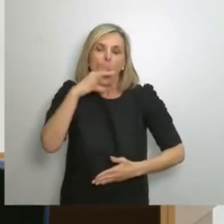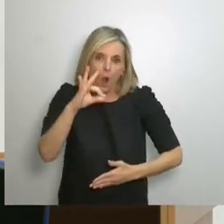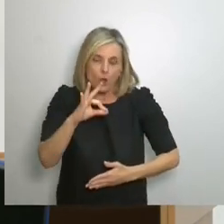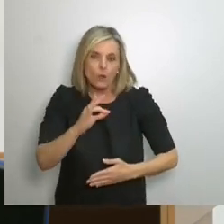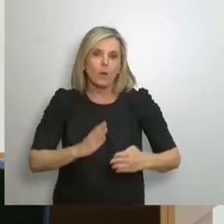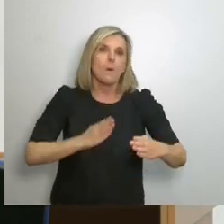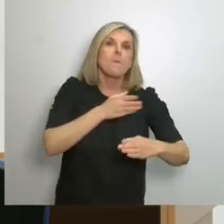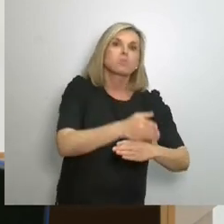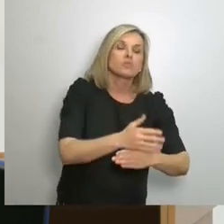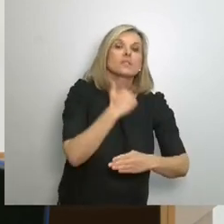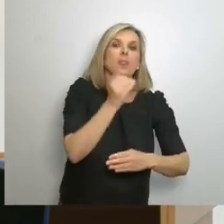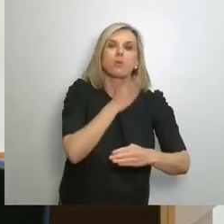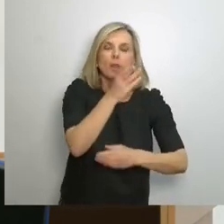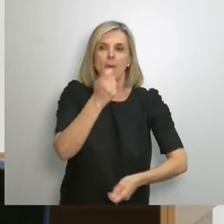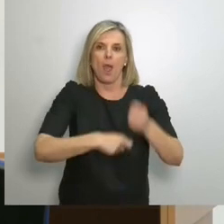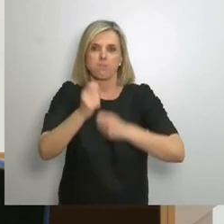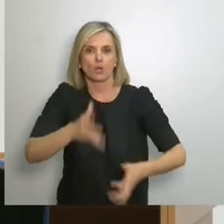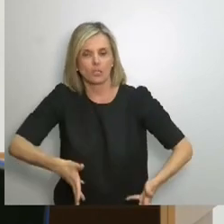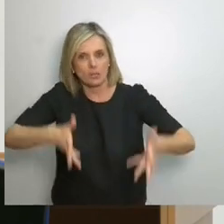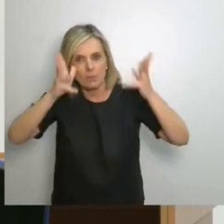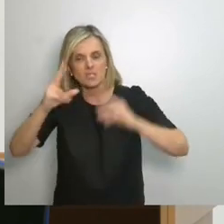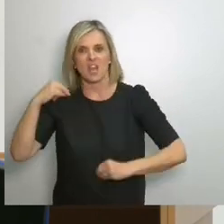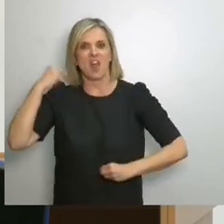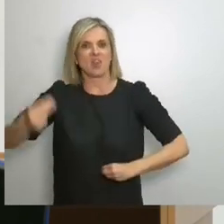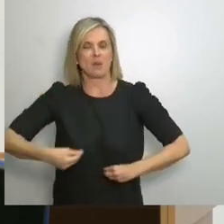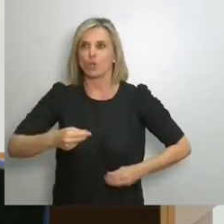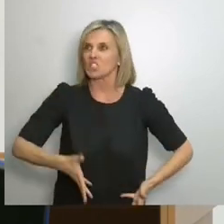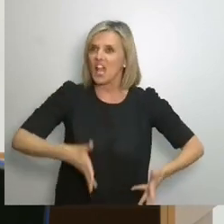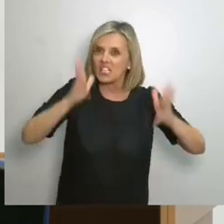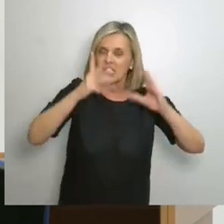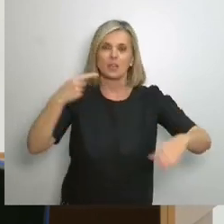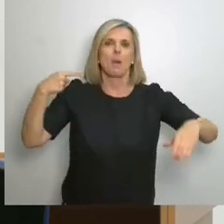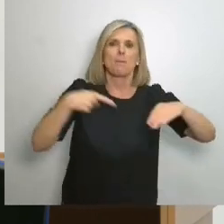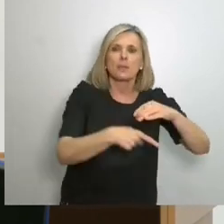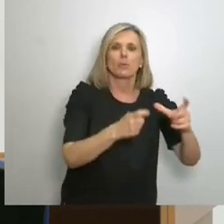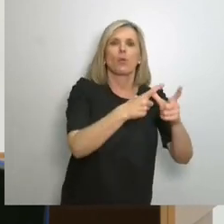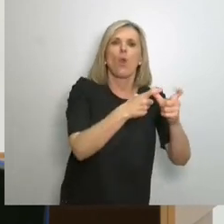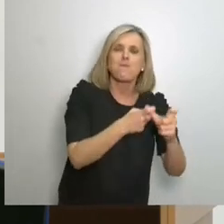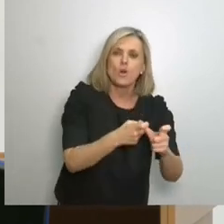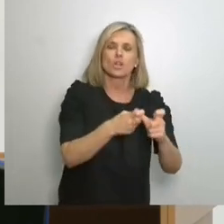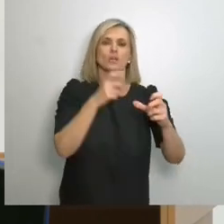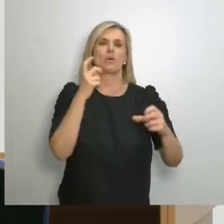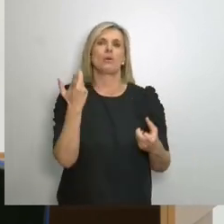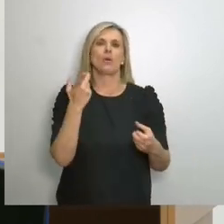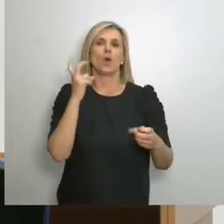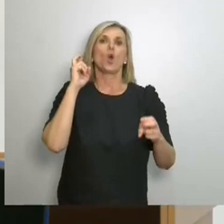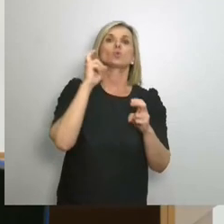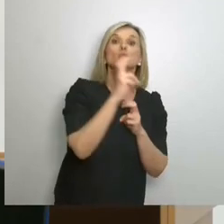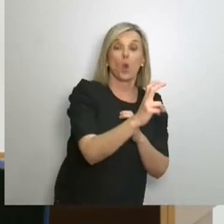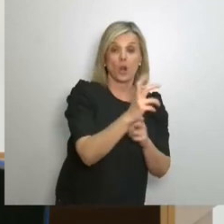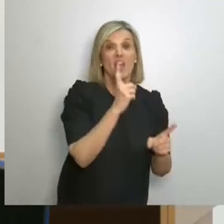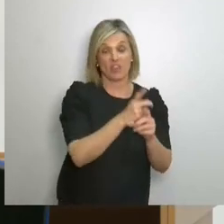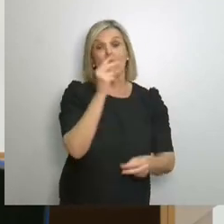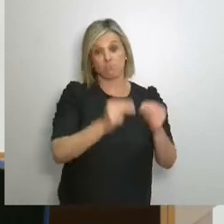αδυναμία πρόσβαση σε κοινόχρηστους χώρους σε δημόσια ακτήρια και μέσα μαζικής μεταφοράς όπως λεωφορία και τρόλεϊ